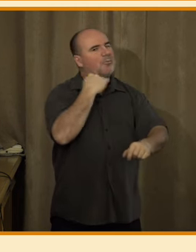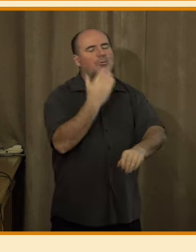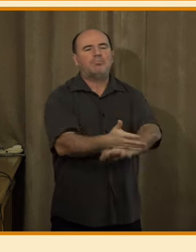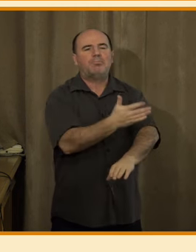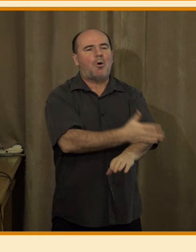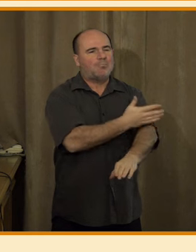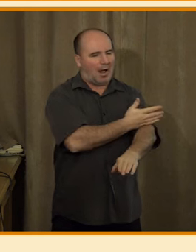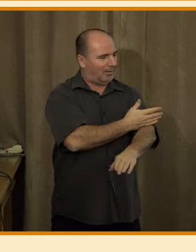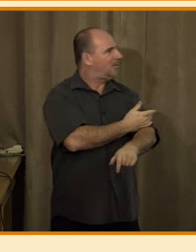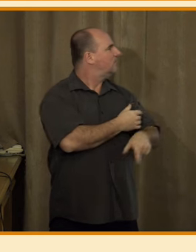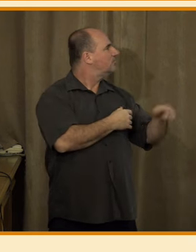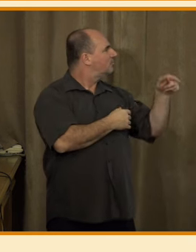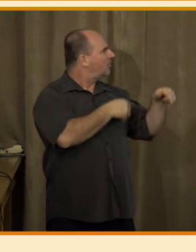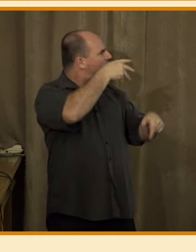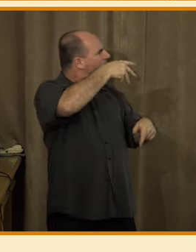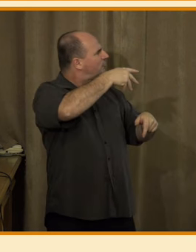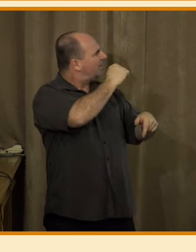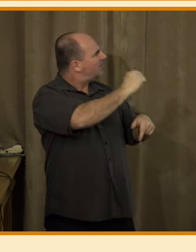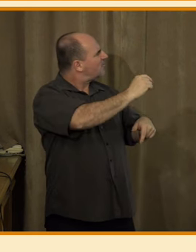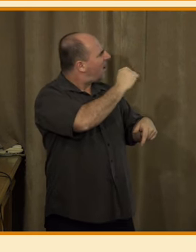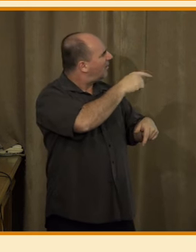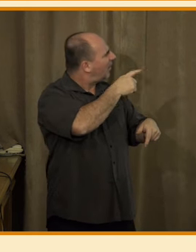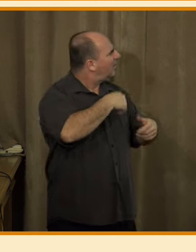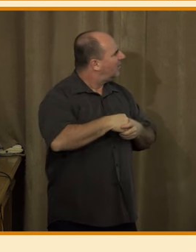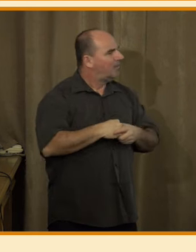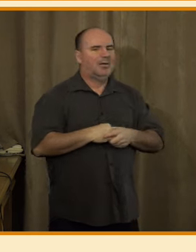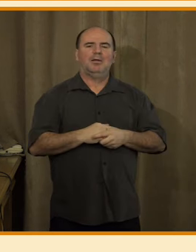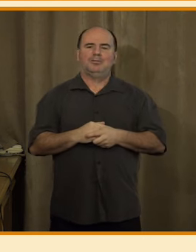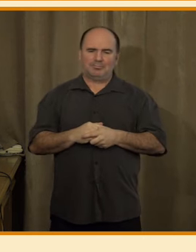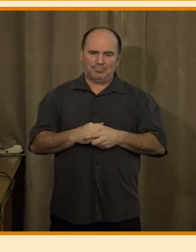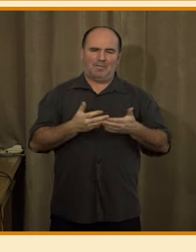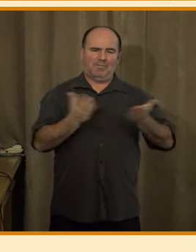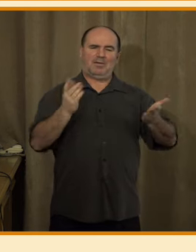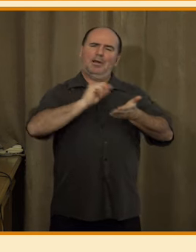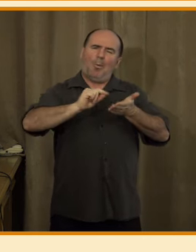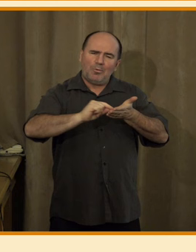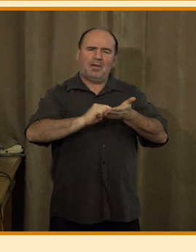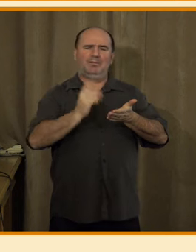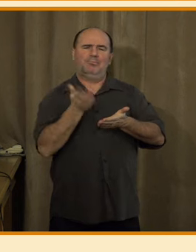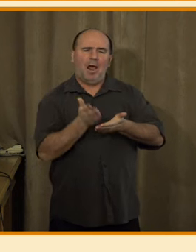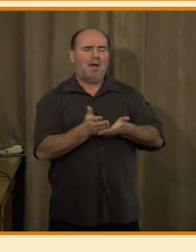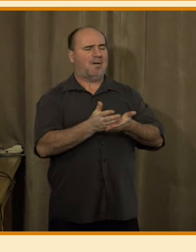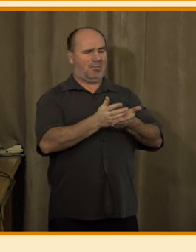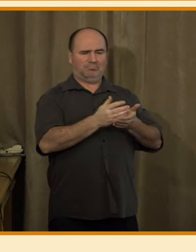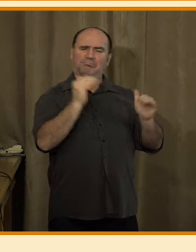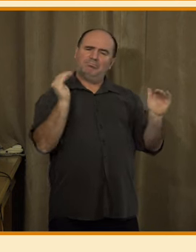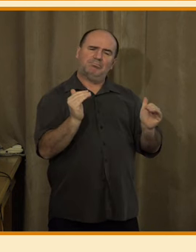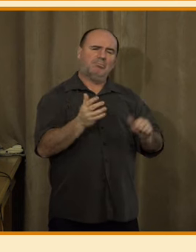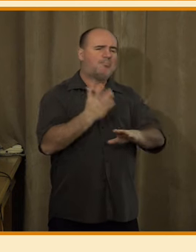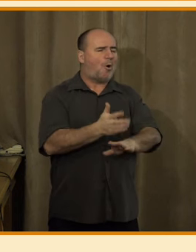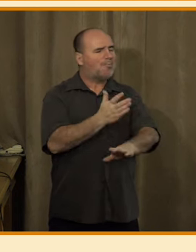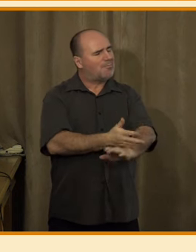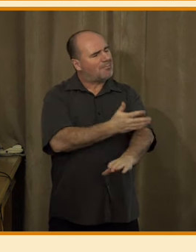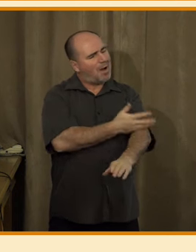Je to vlastně spektrum, to znamená ty první tři modré čtyřúhelníčky